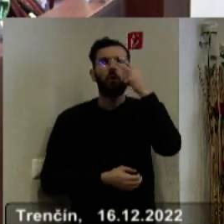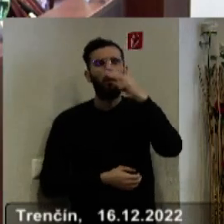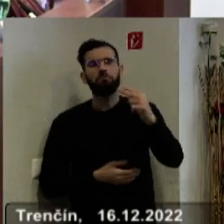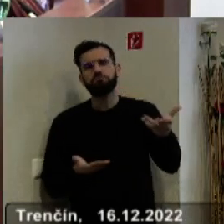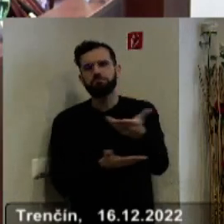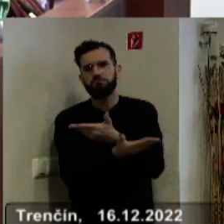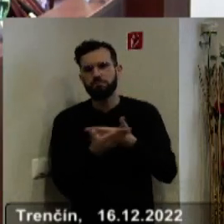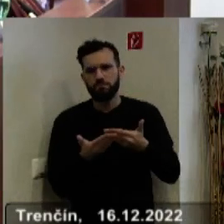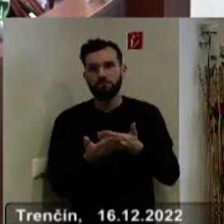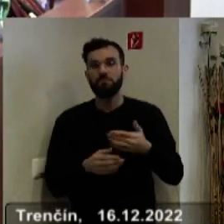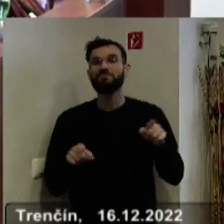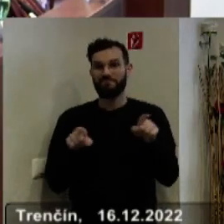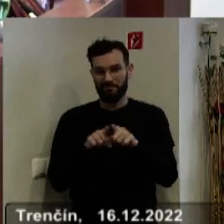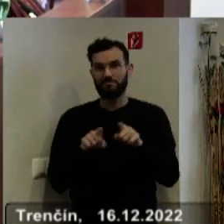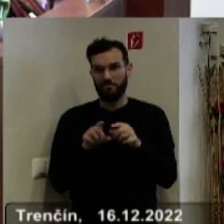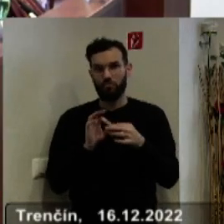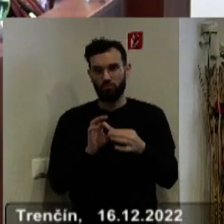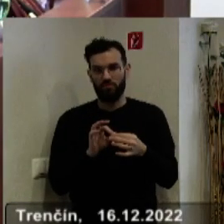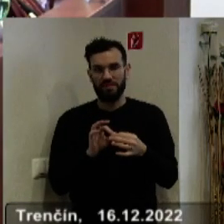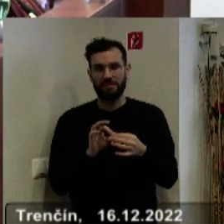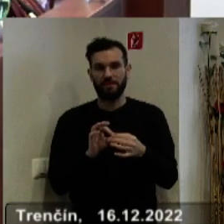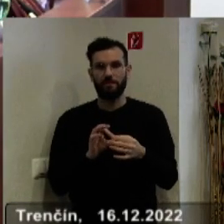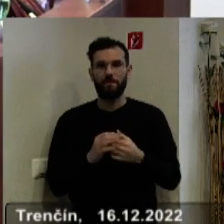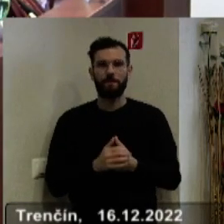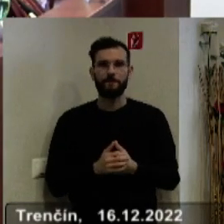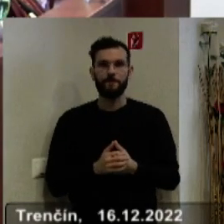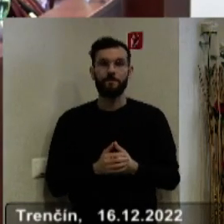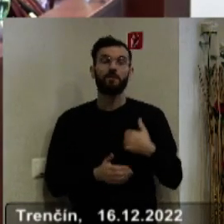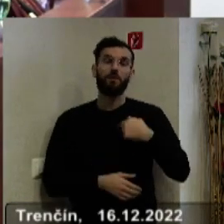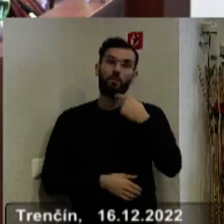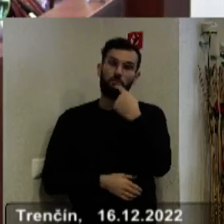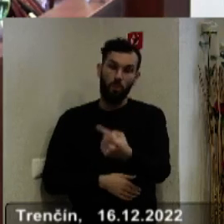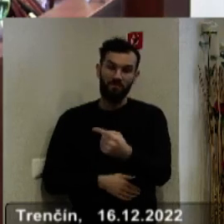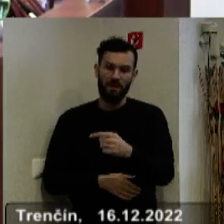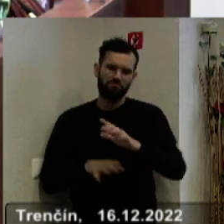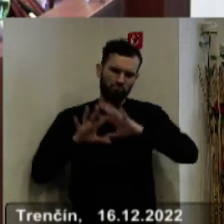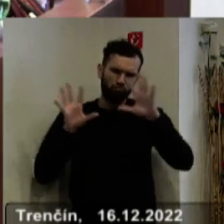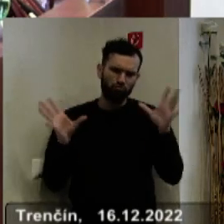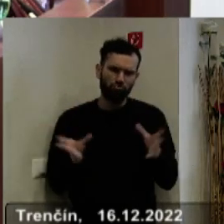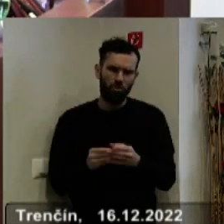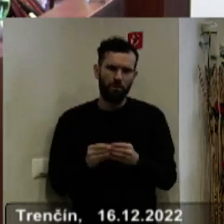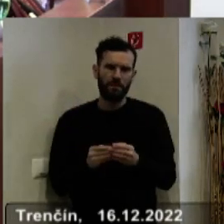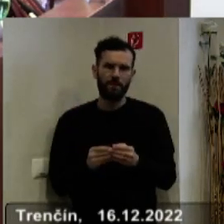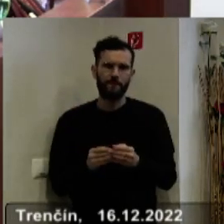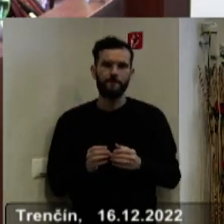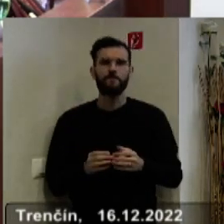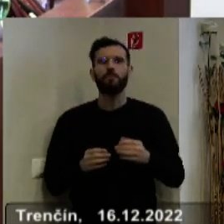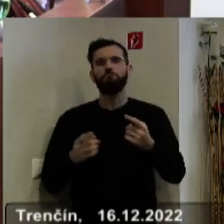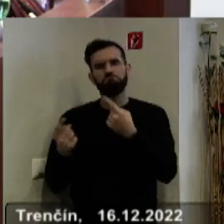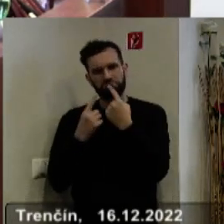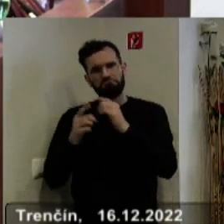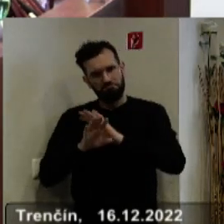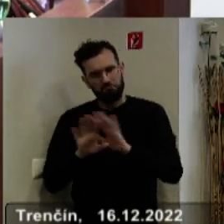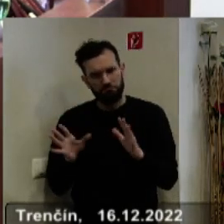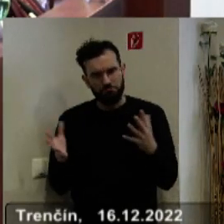koncov platu položená, tebe pán predseda, to vás otázka, na ktorú si reagoval, ale musím povedať, že všeobecne zahľadol konsenzus a keď sme sem